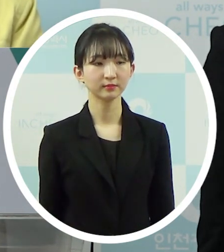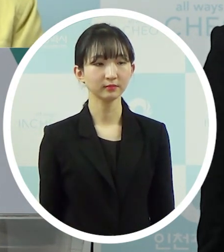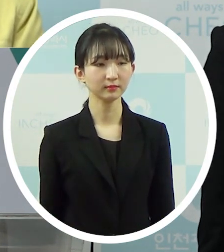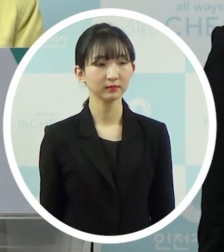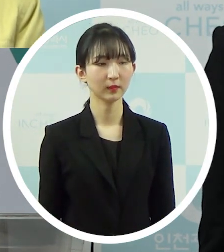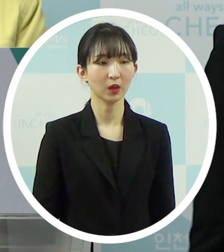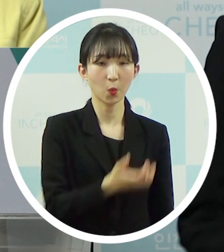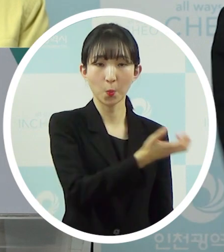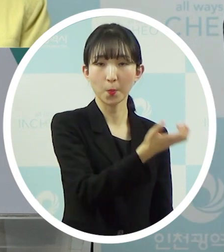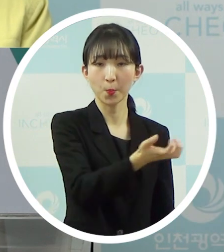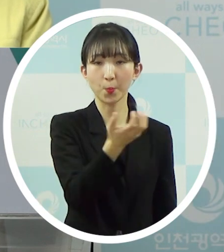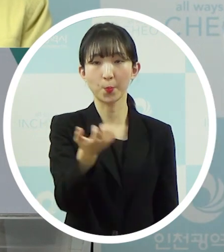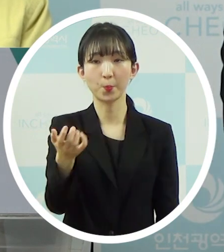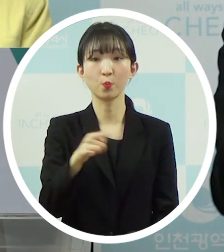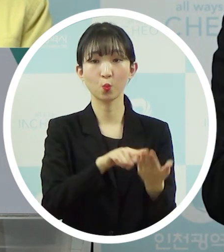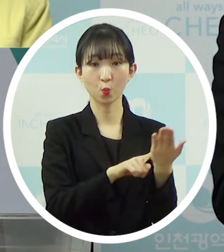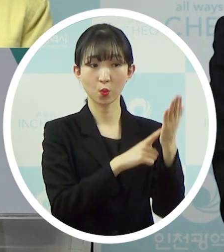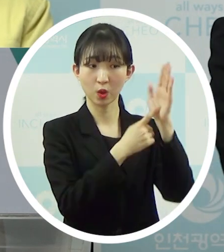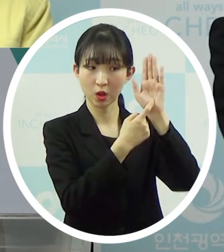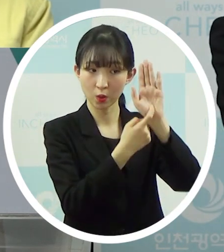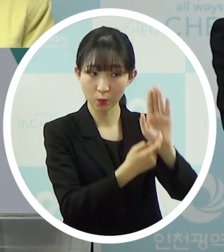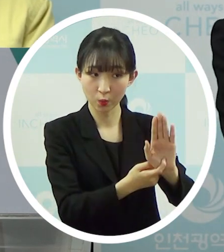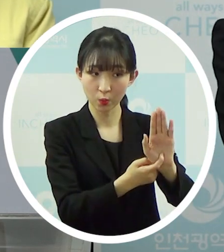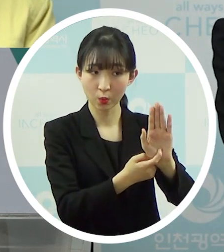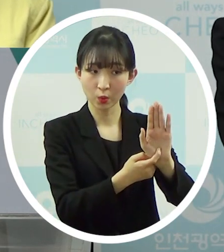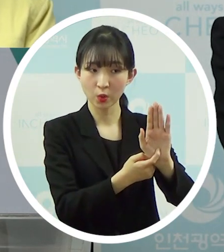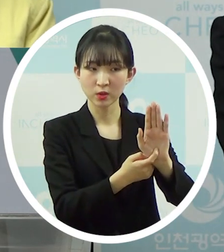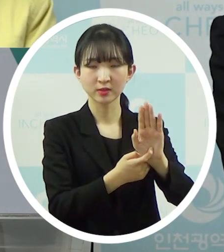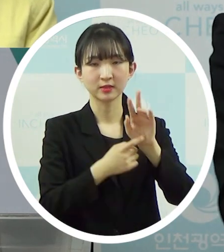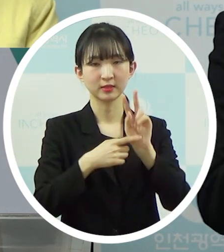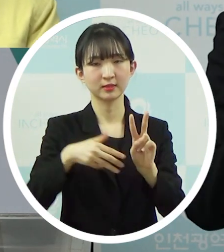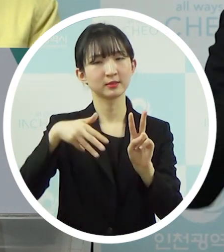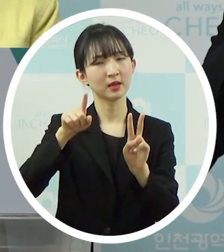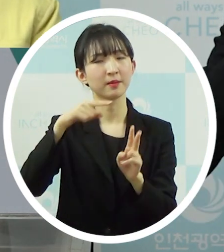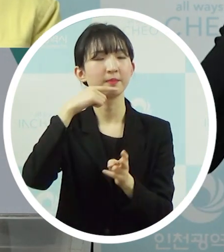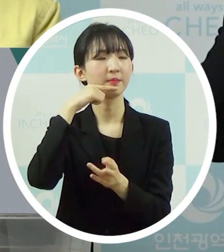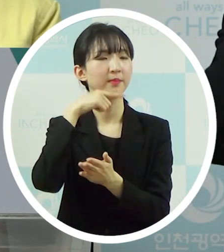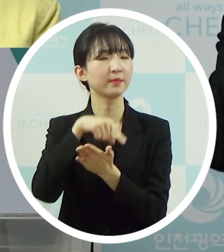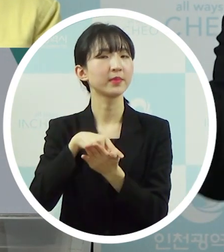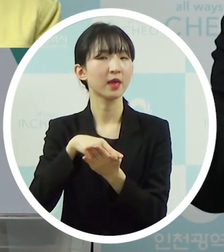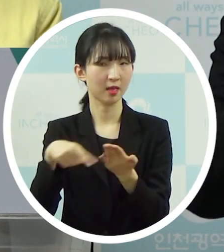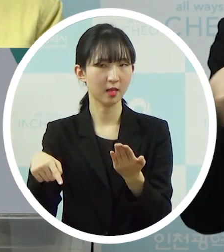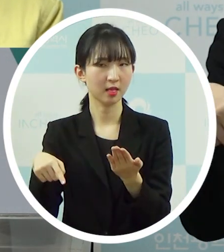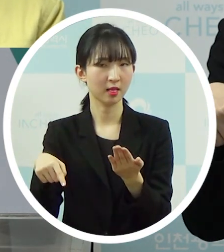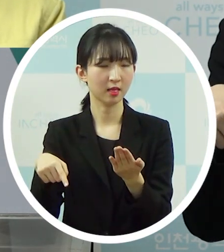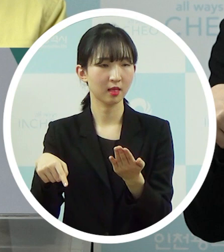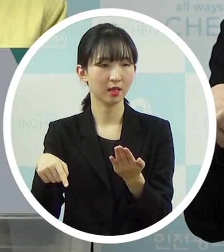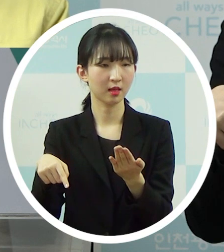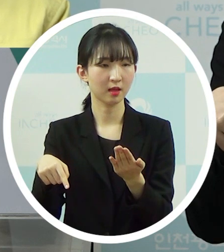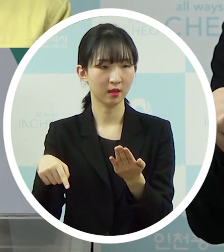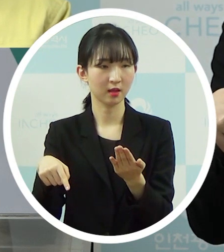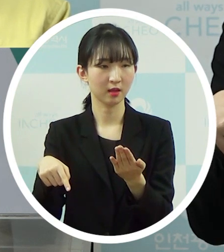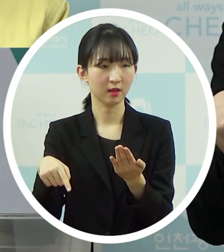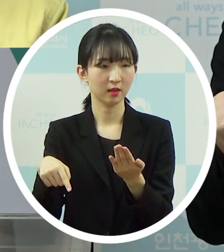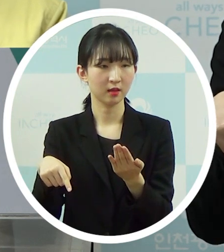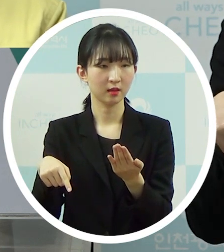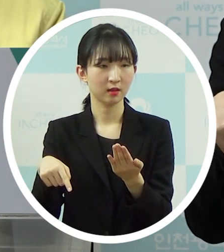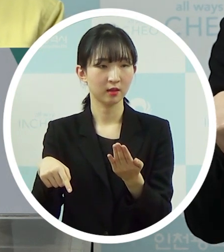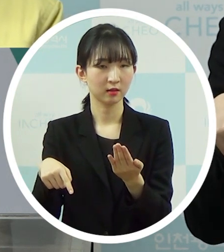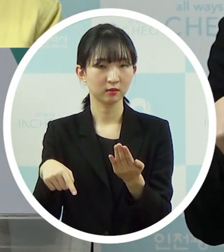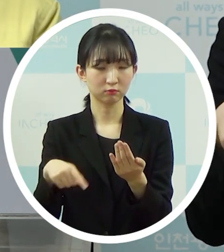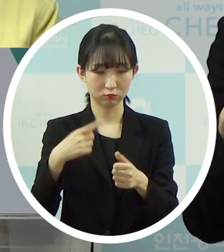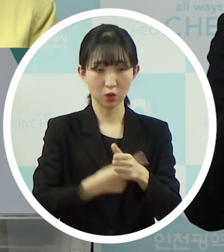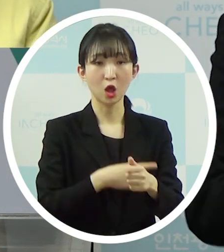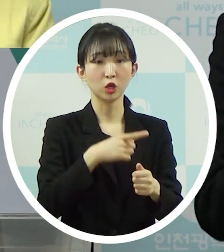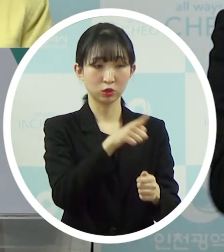이동경로가 공개가 되면 또 하나 2차 피해라고 할 수 있겠지만 이동경로에 유동력을 확 주면서 문제제 피해도